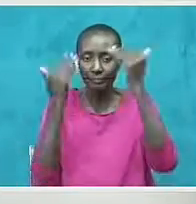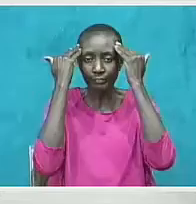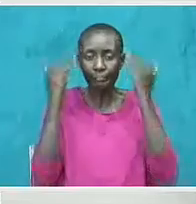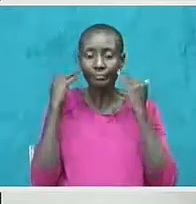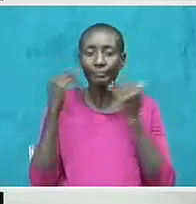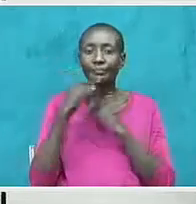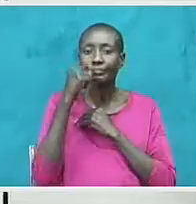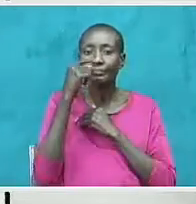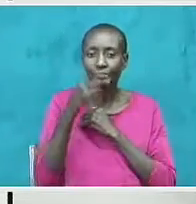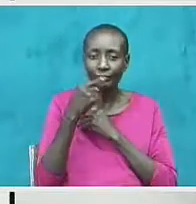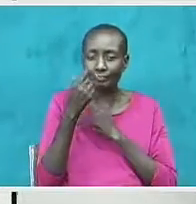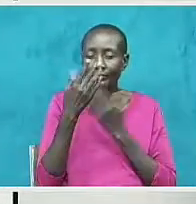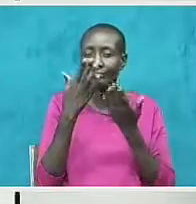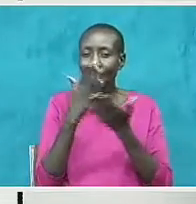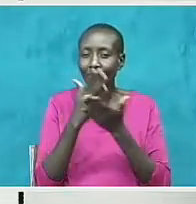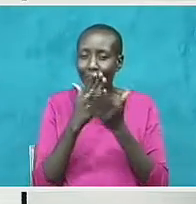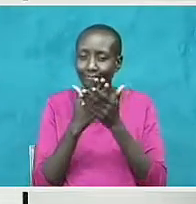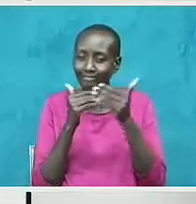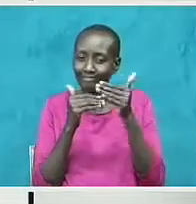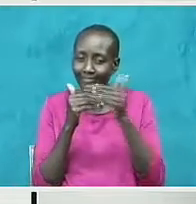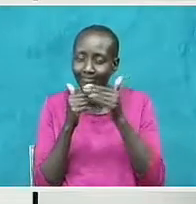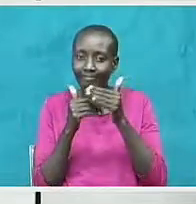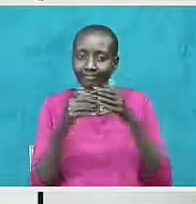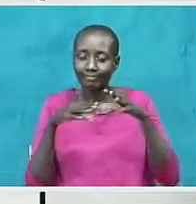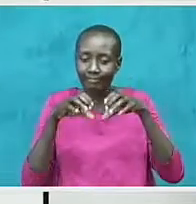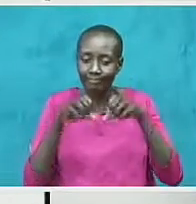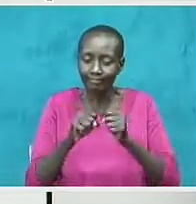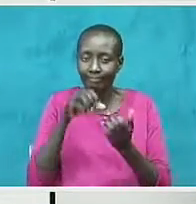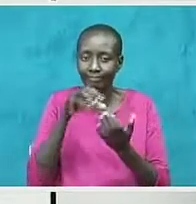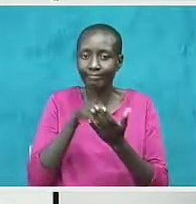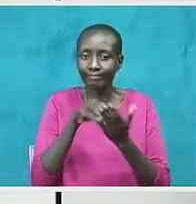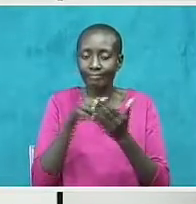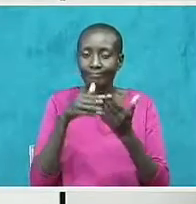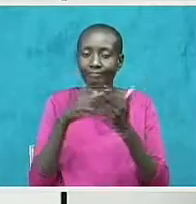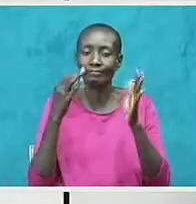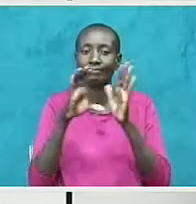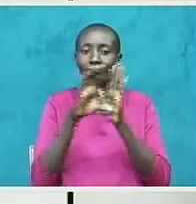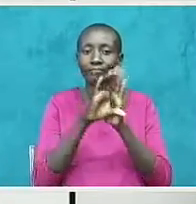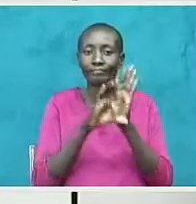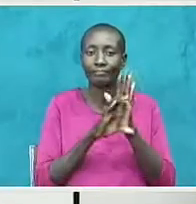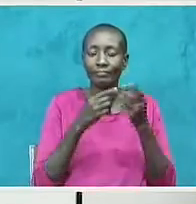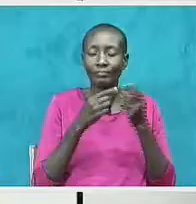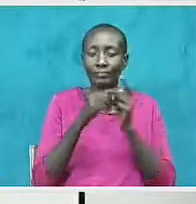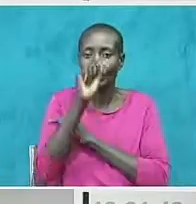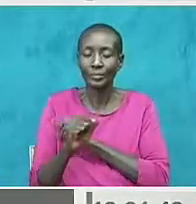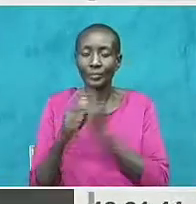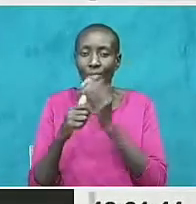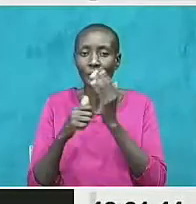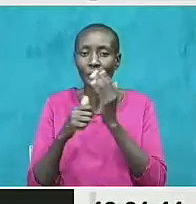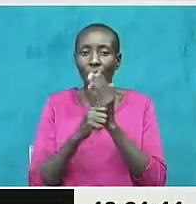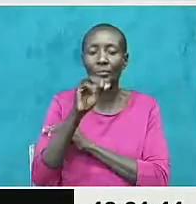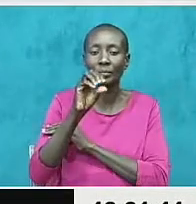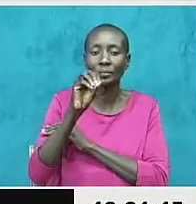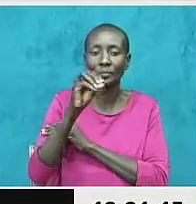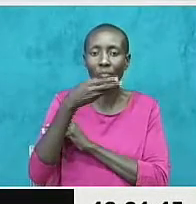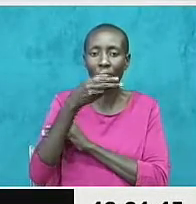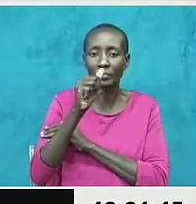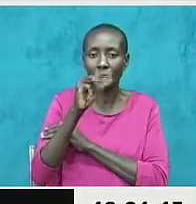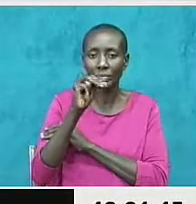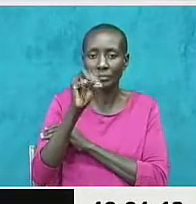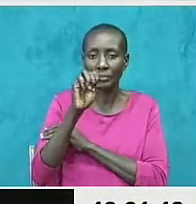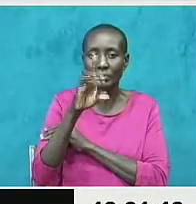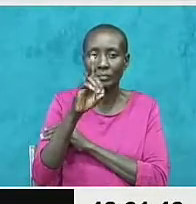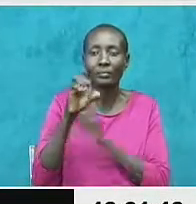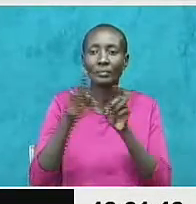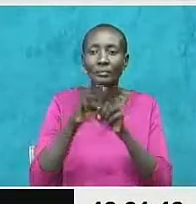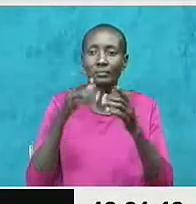kuwa alikuwa karibu kunyanganyo kitichake kinyu mena katiba. Jaji Muhammad Ibrahim alisimamisha mipanga kumuapisha